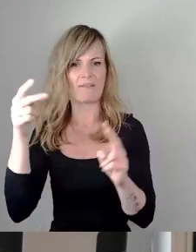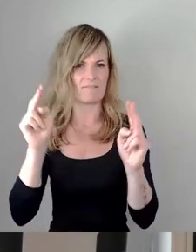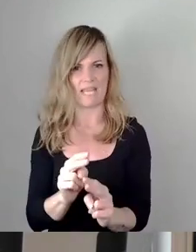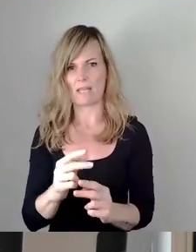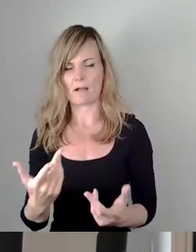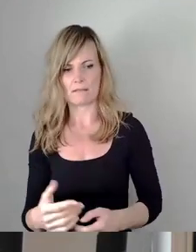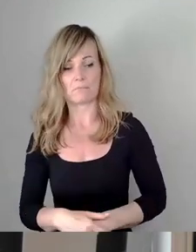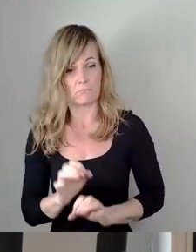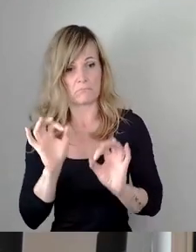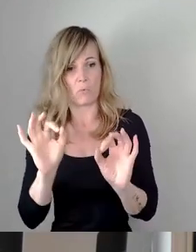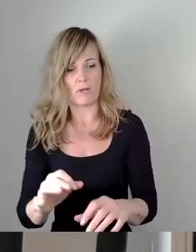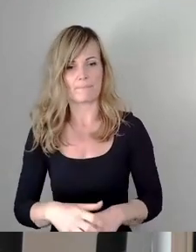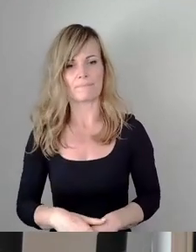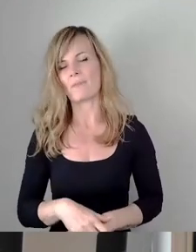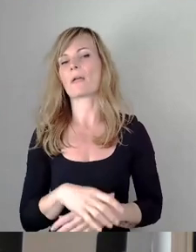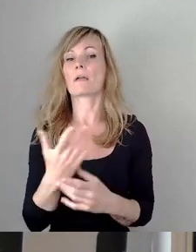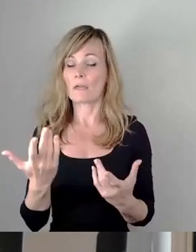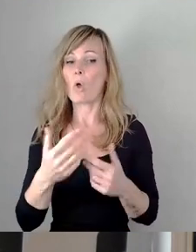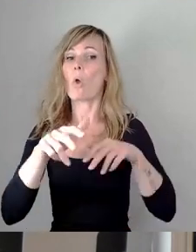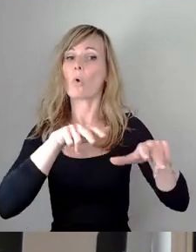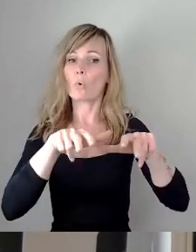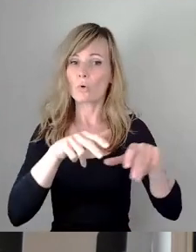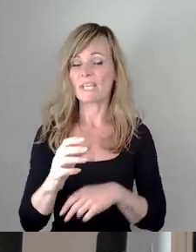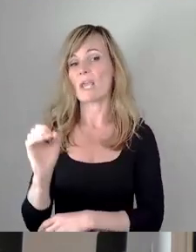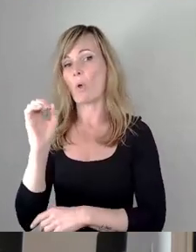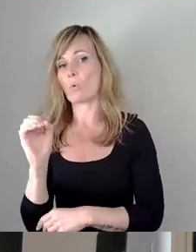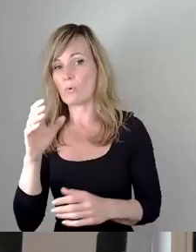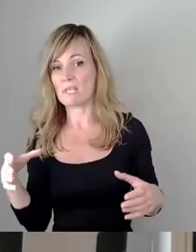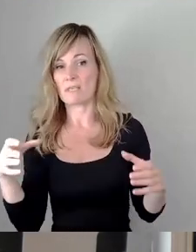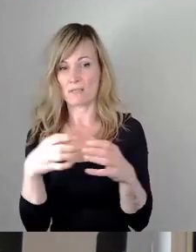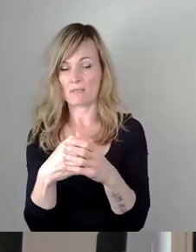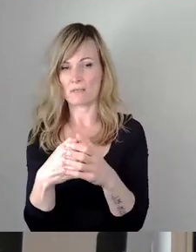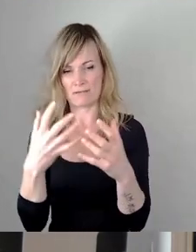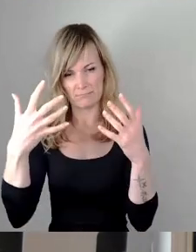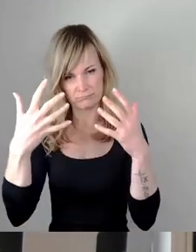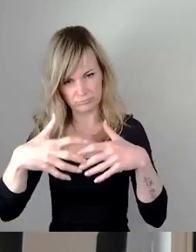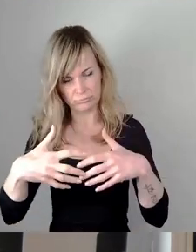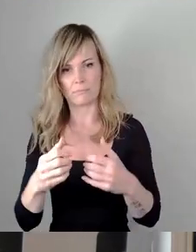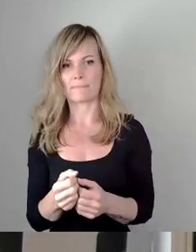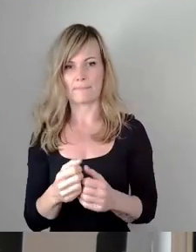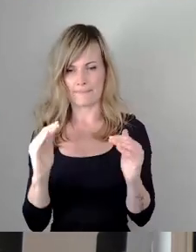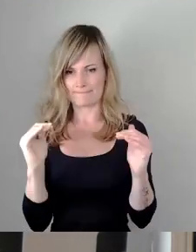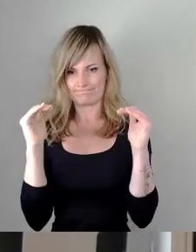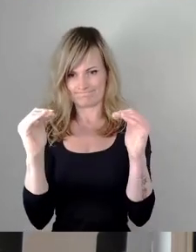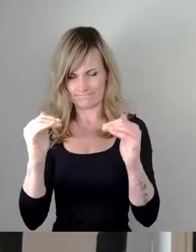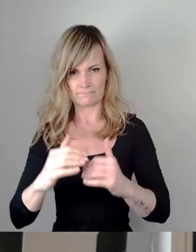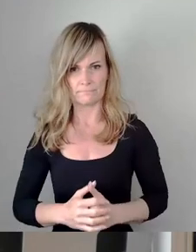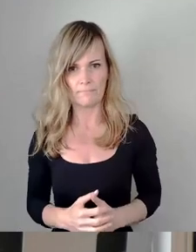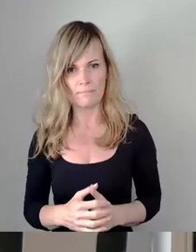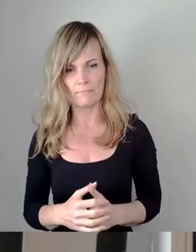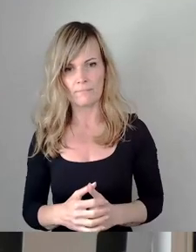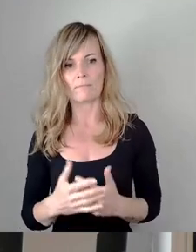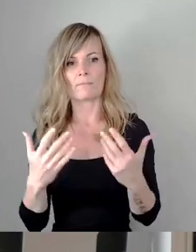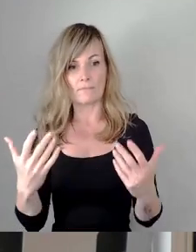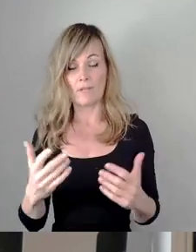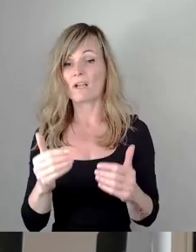dass wenn Ökologie und Ökonomie nicht im Verhältnis ist, wenn man nachher sich das alles nicht mehr bezahlen kann, werden wir